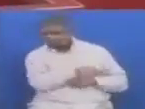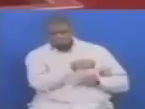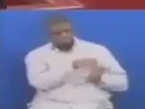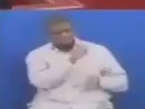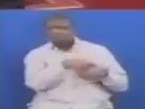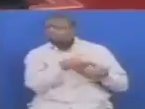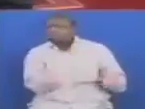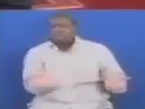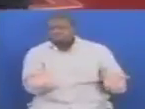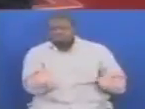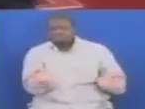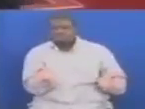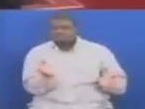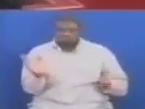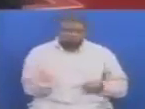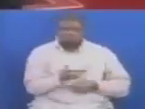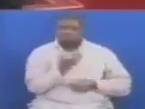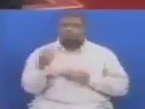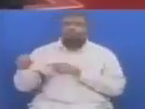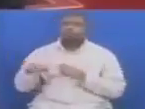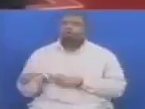tigia kwenye maeneo hayo Ili kuondua migogoro